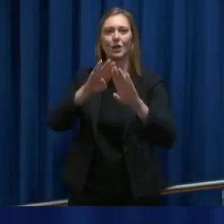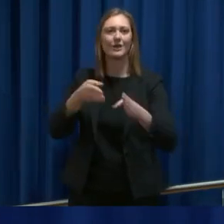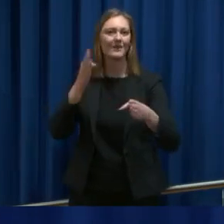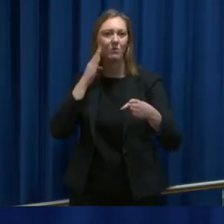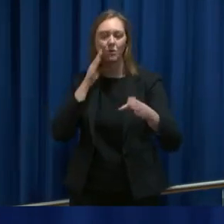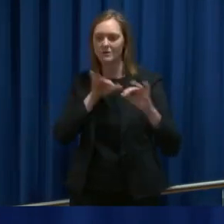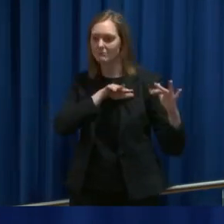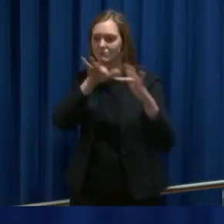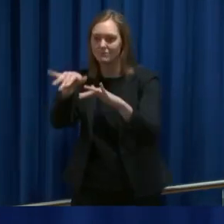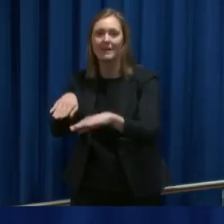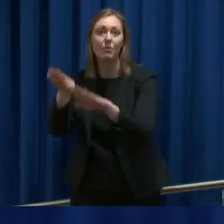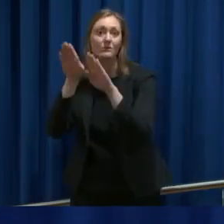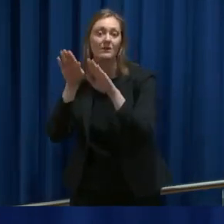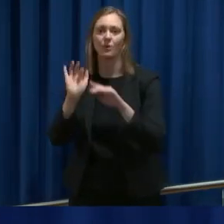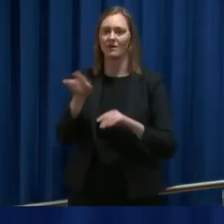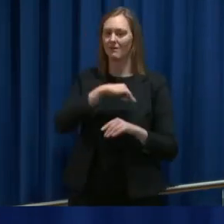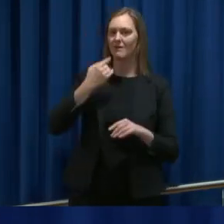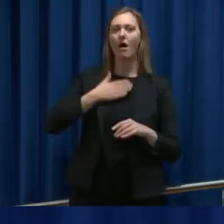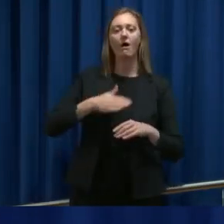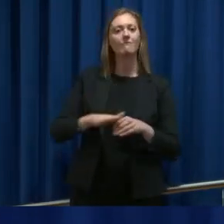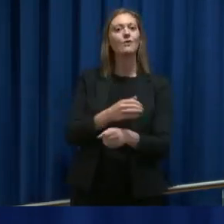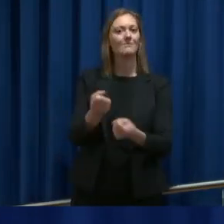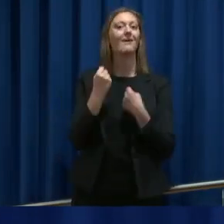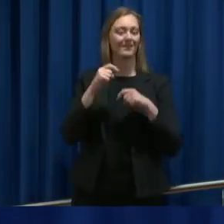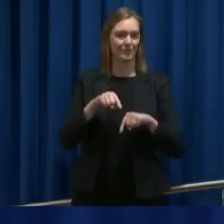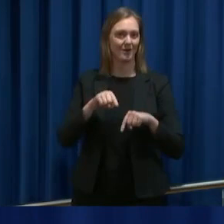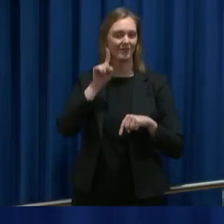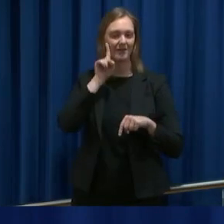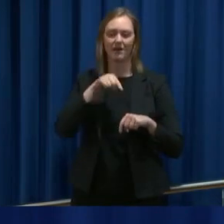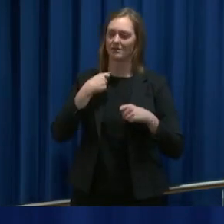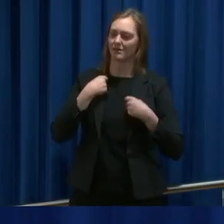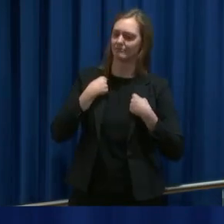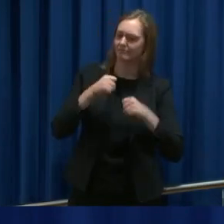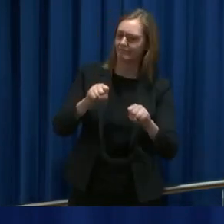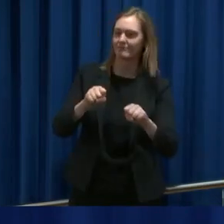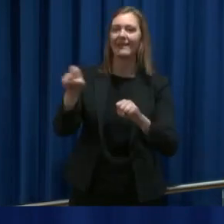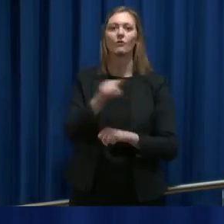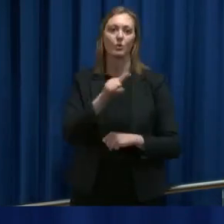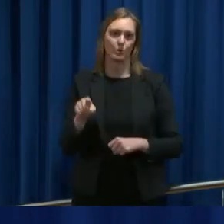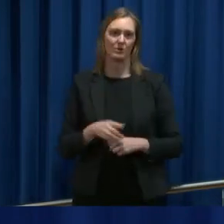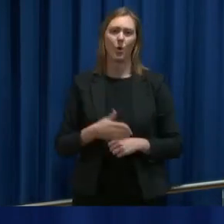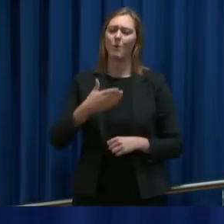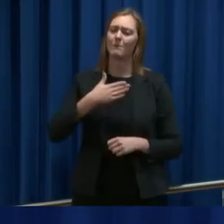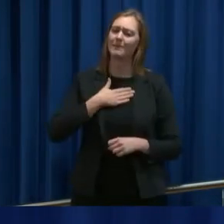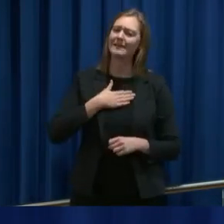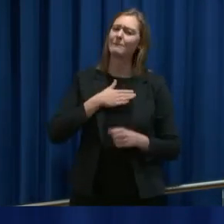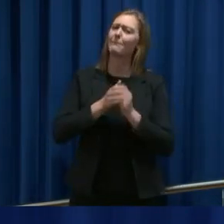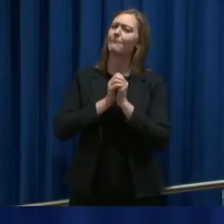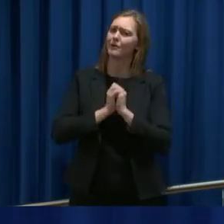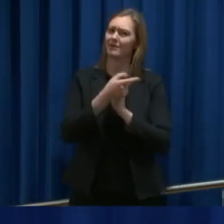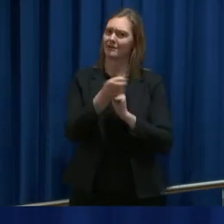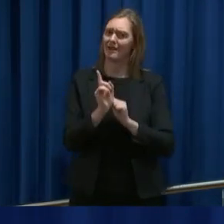grunnlaget for at vi også har fått en fullmakt nå, som gjør det mulig å sette i gang et forbud. Og min instendige bønne er